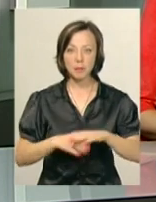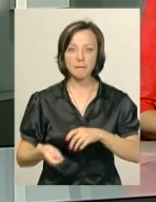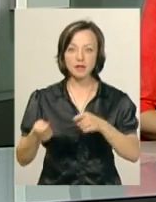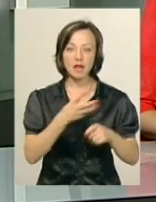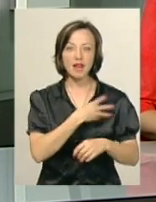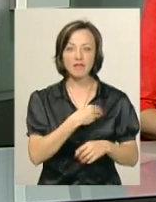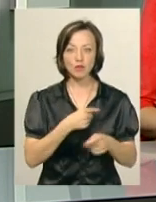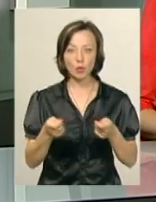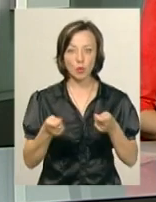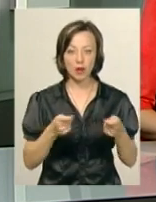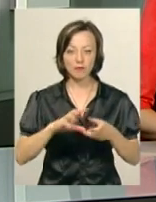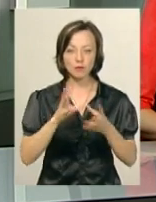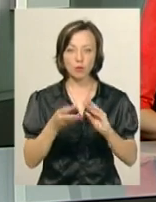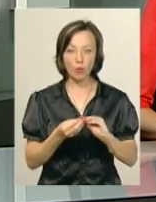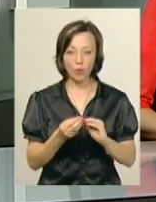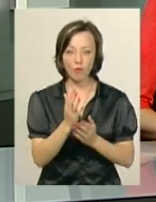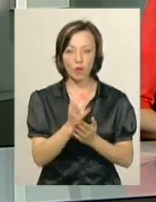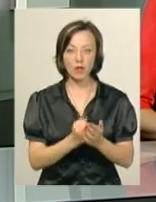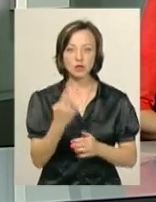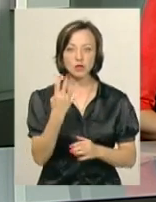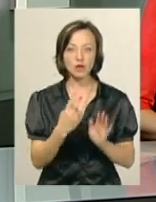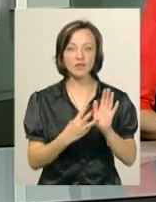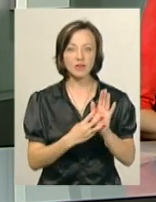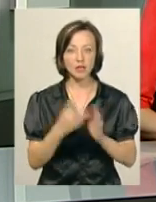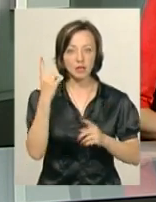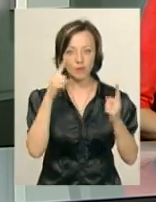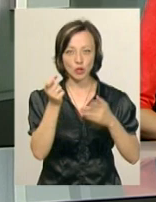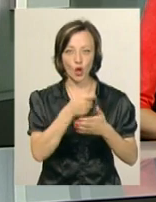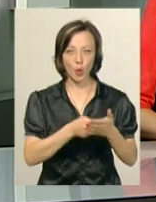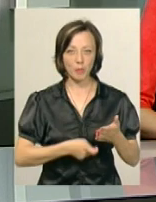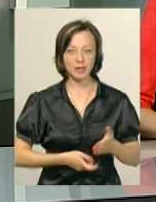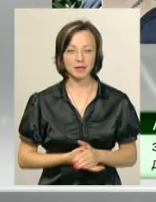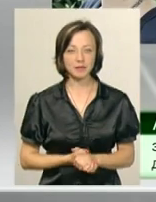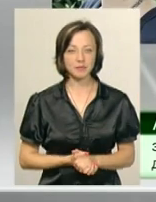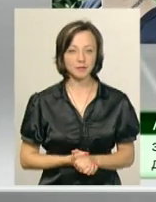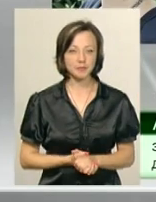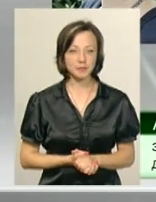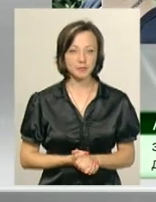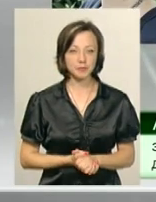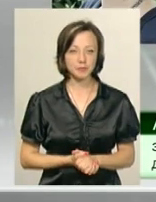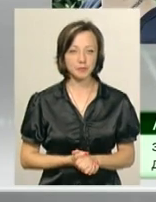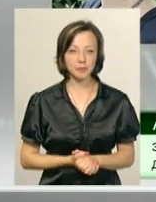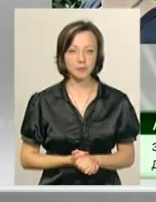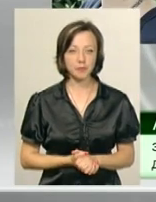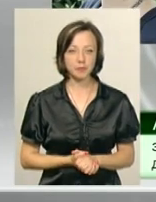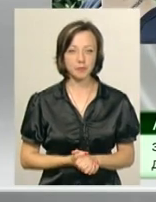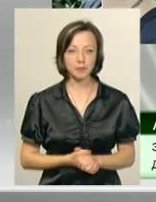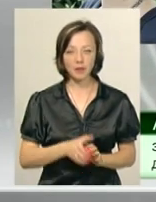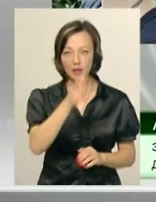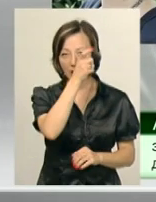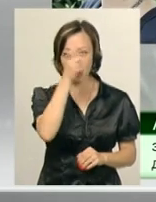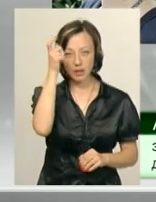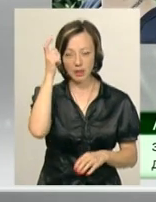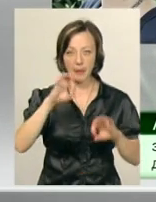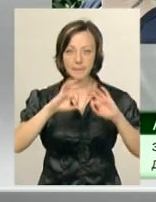львівські куратори. Усього в колекції 48 творчих робіт. Академія мистецтв імені Євгенія